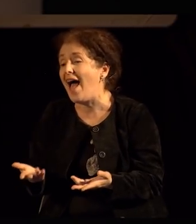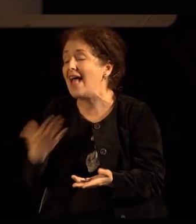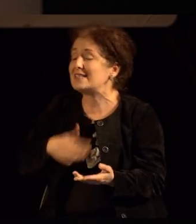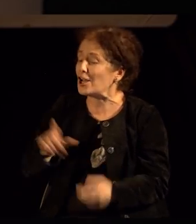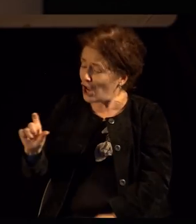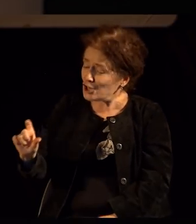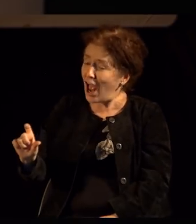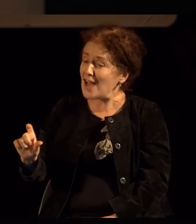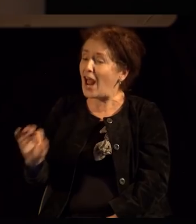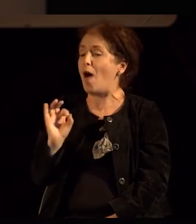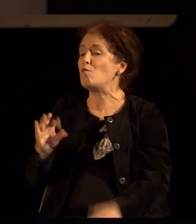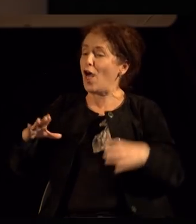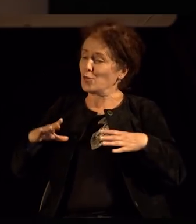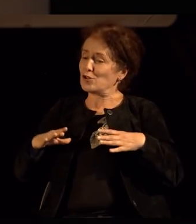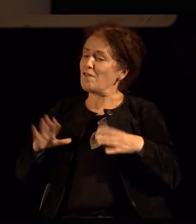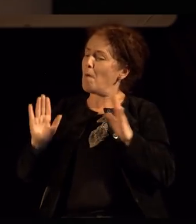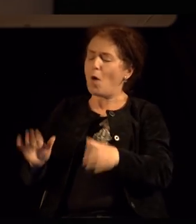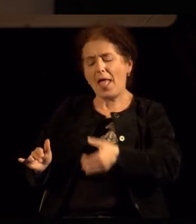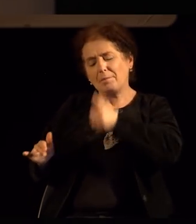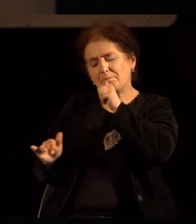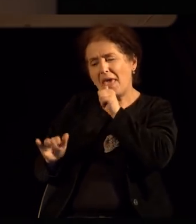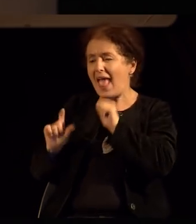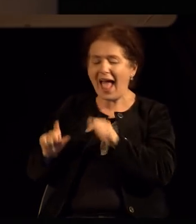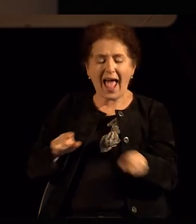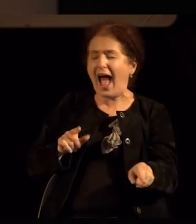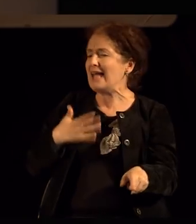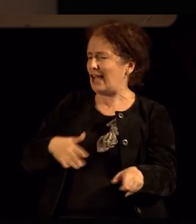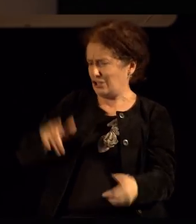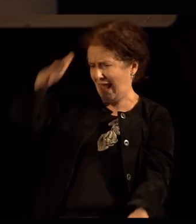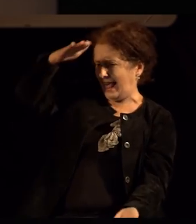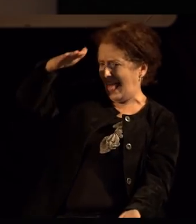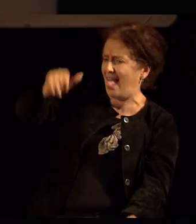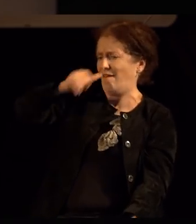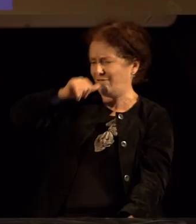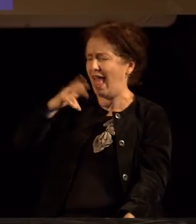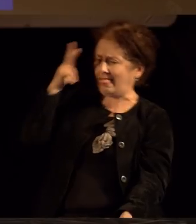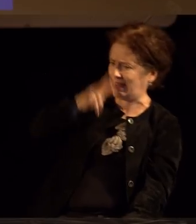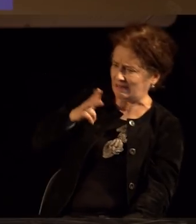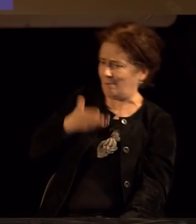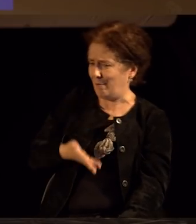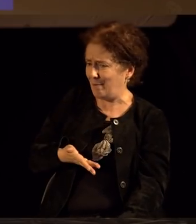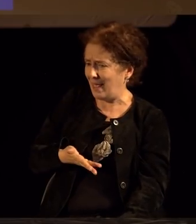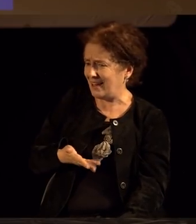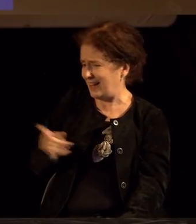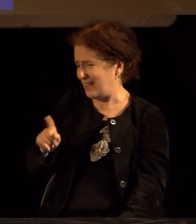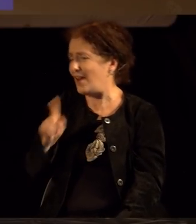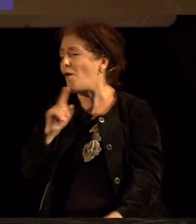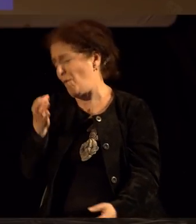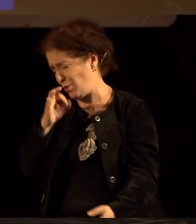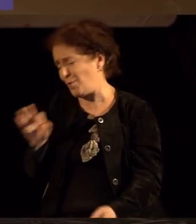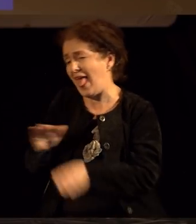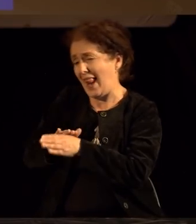која реков јас, не само оргазм, него каде е екстаза? Е, па екстазата е кога